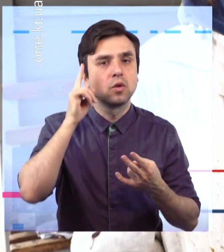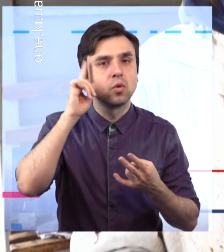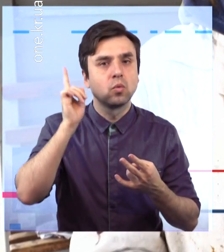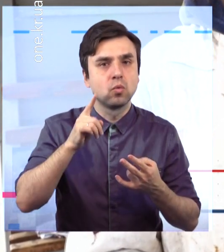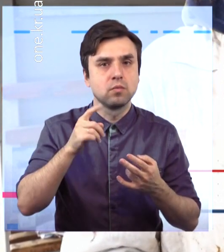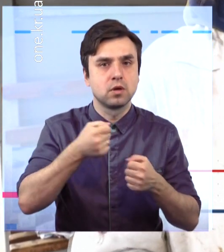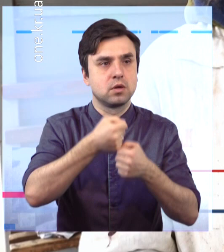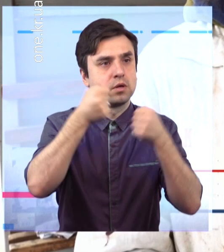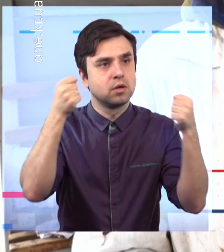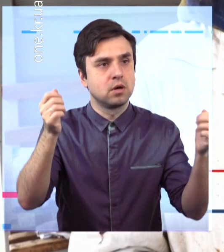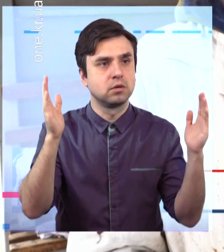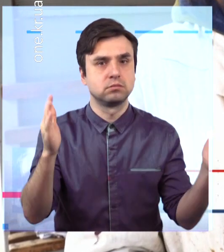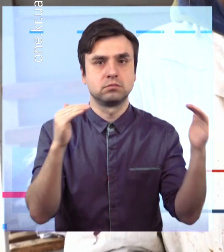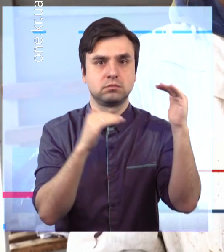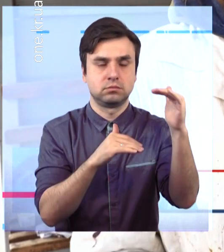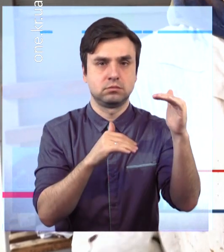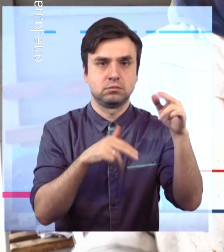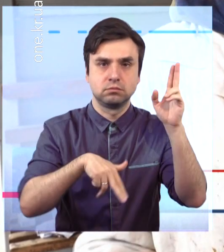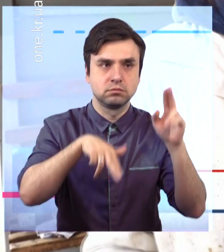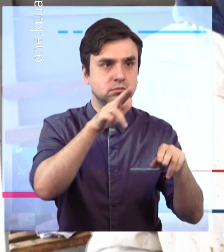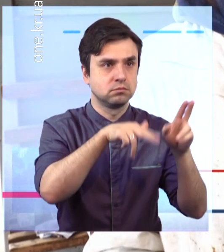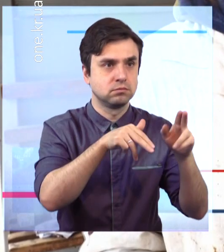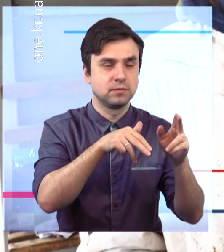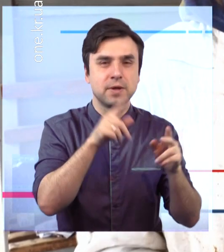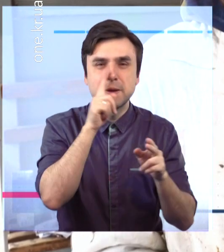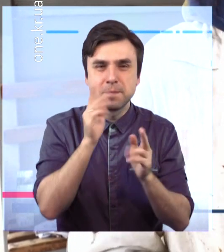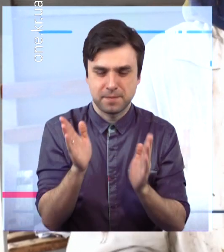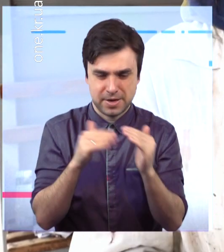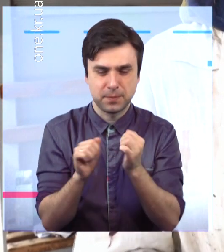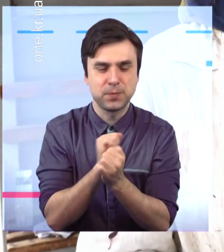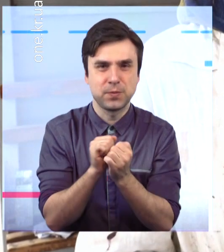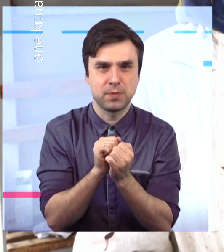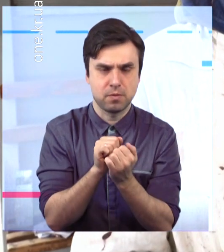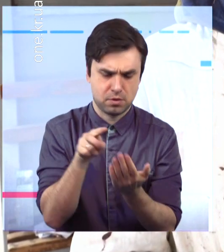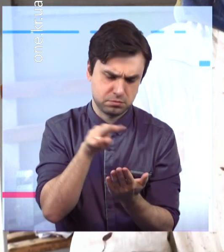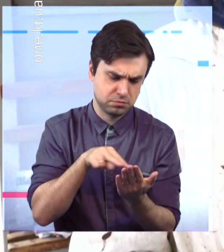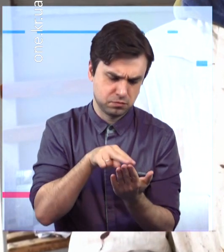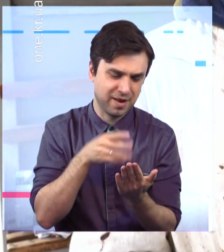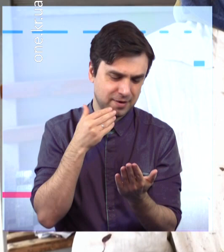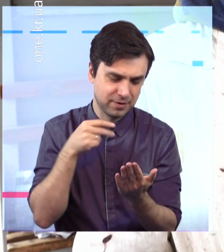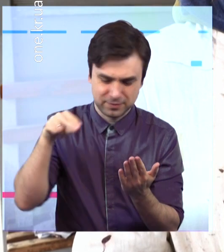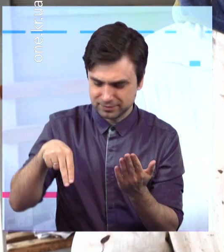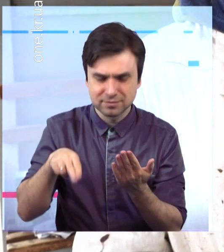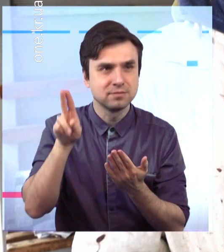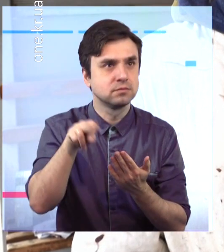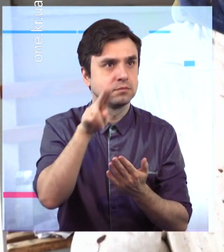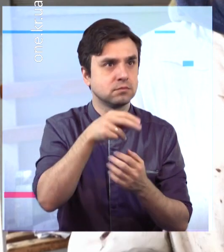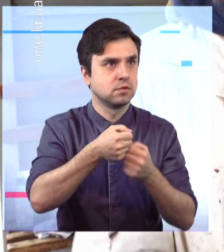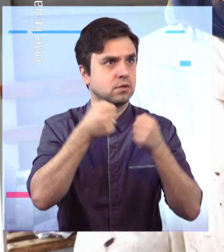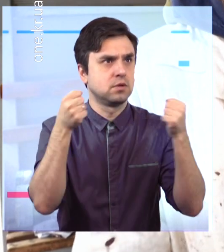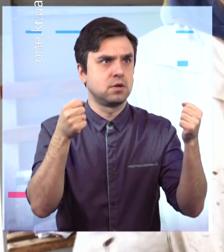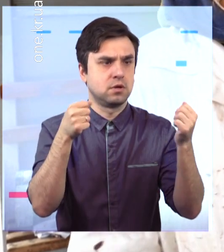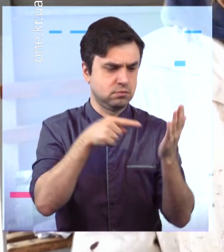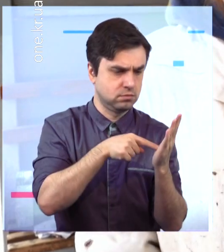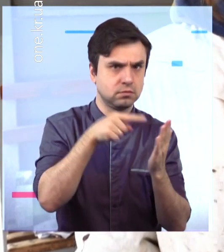картинці видно одне, а треба учитувати те, як це буде видити зритель з остановки. Тому тут треба учитувати те, як буде